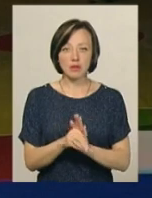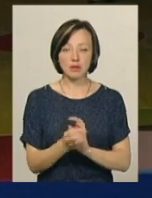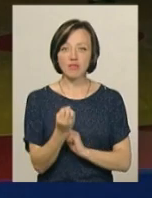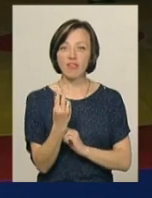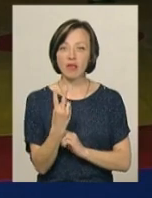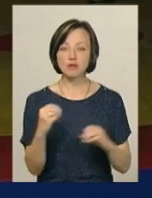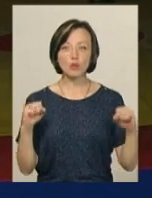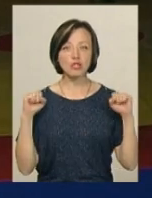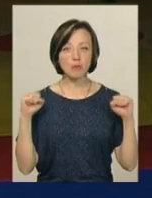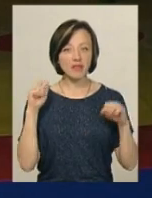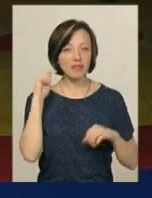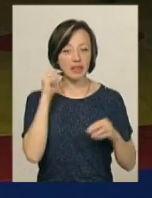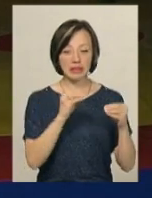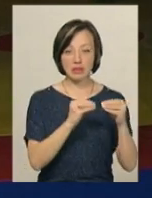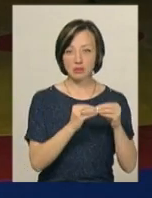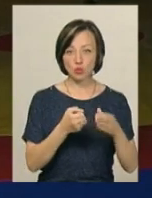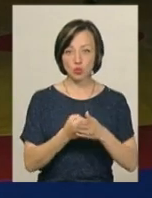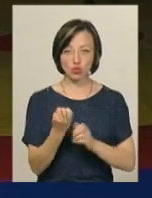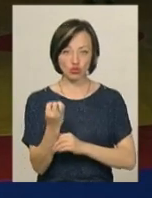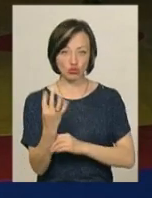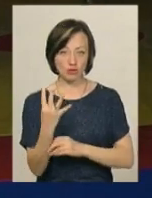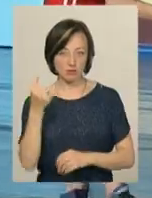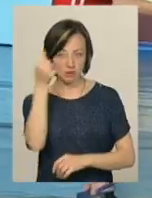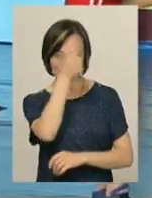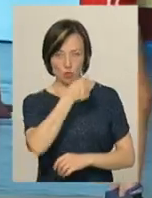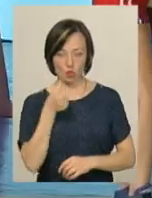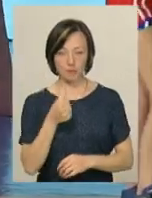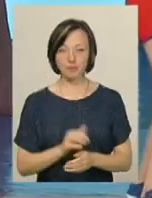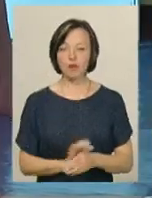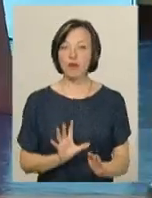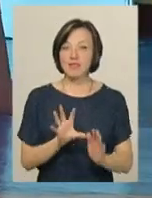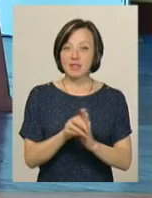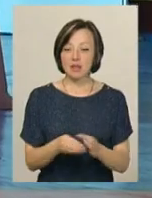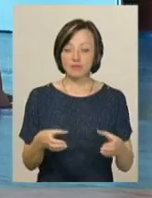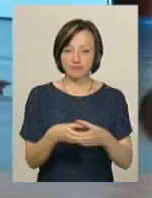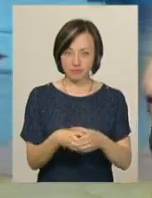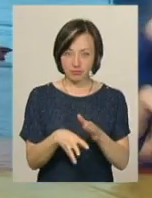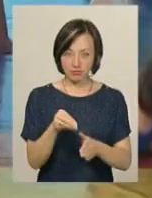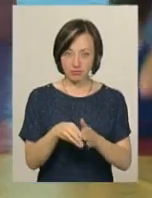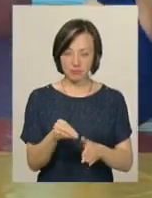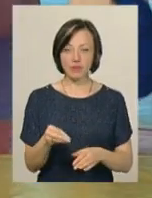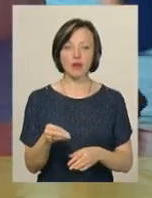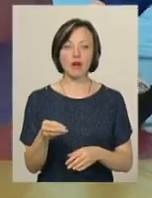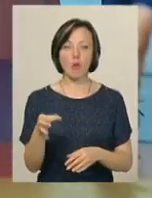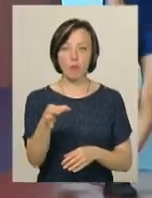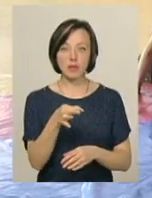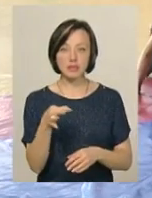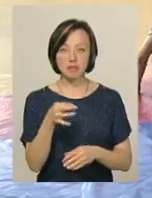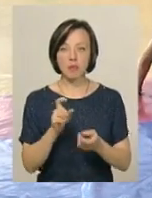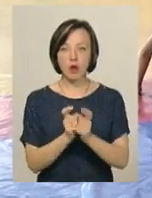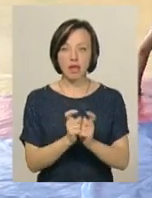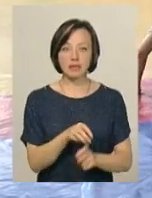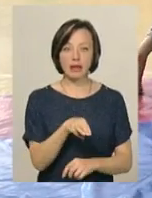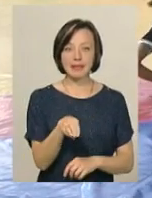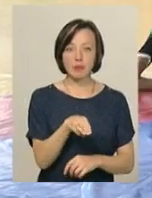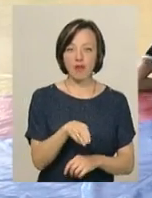12 спортсменів віком від 10 до 14 років. У складі збірної області виступить борець Тимофій Лисюк. «Коли